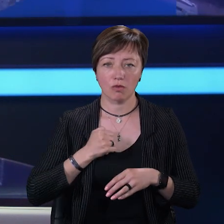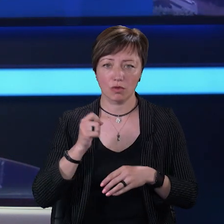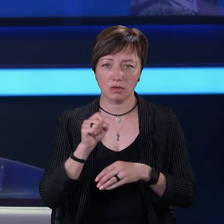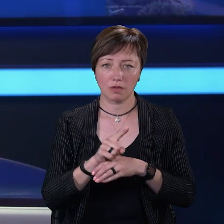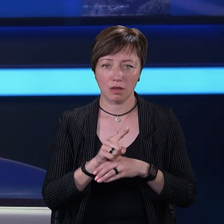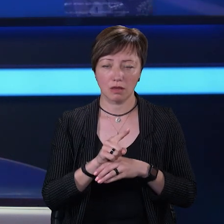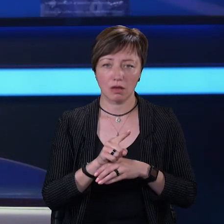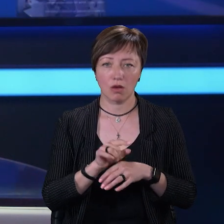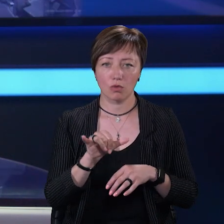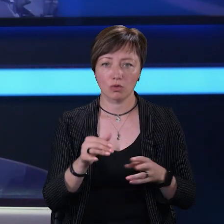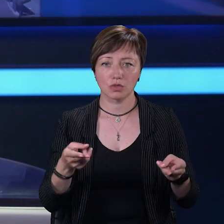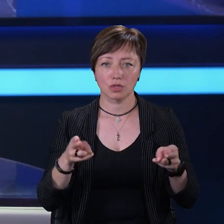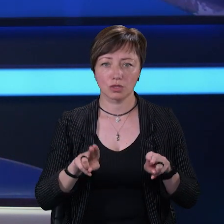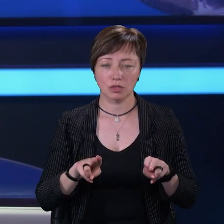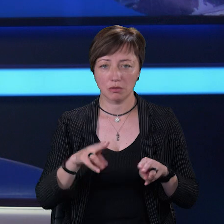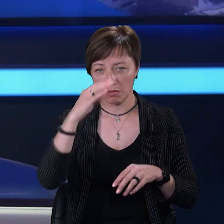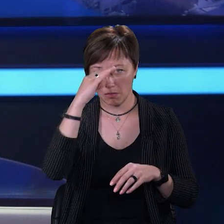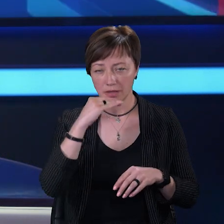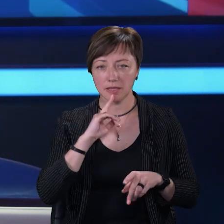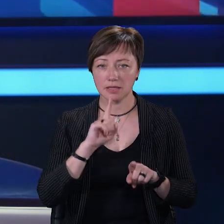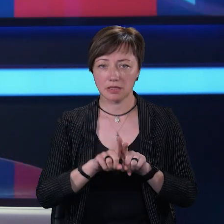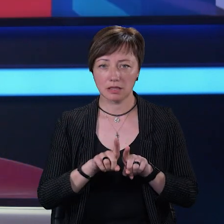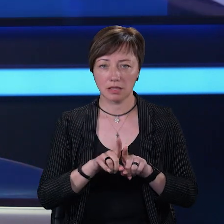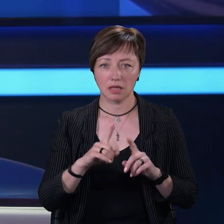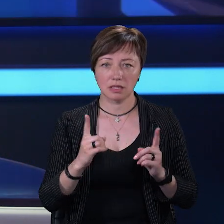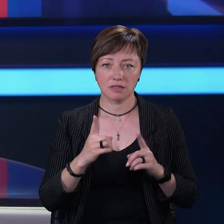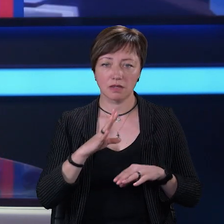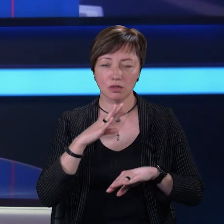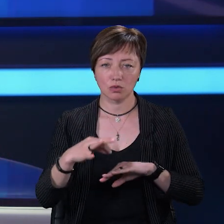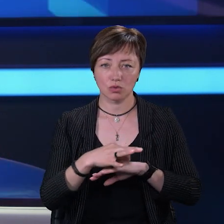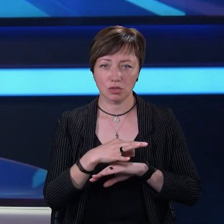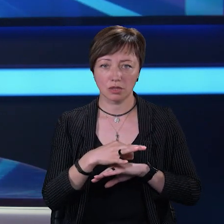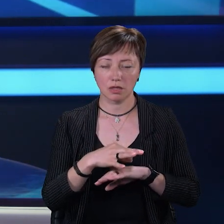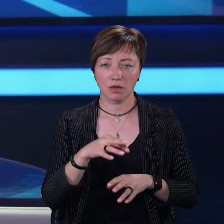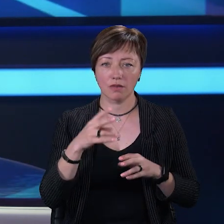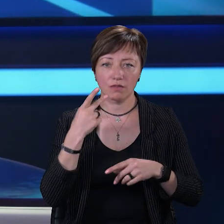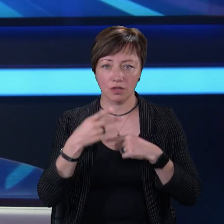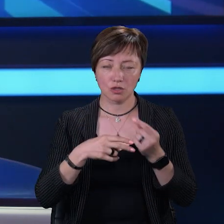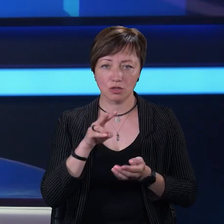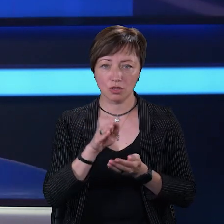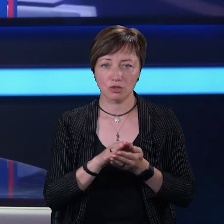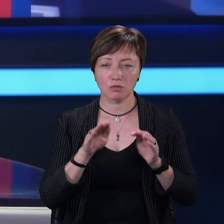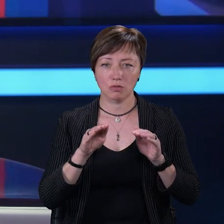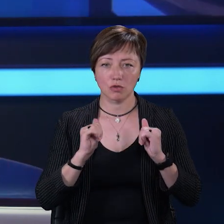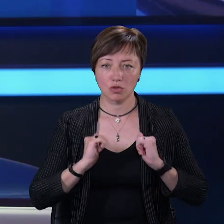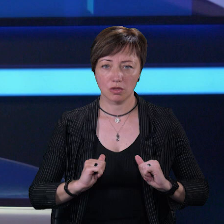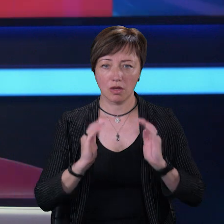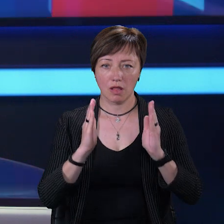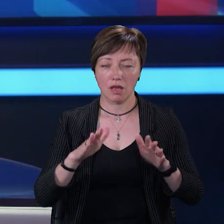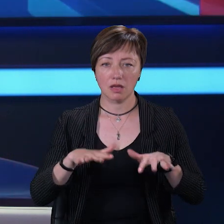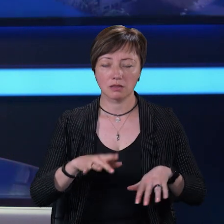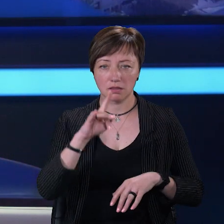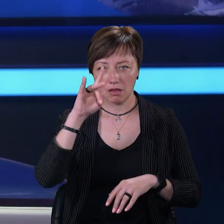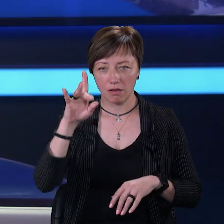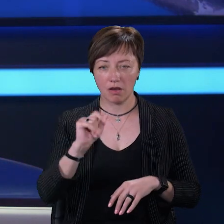завдання. У нього залишився батько, сестра та цивільна дружина. Вічний спочинок герой знайшов на Алеї Слави у